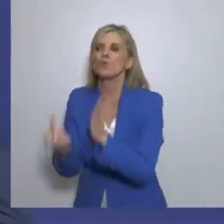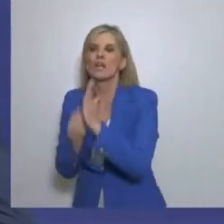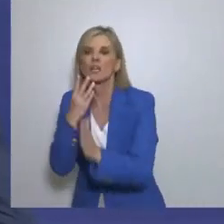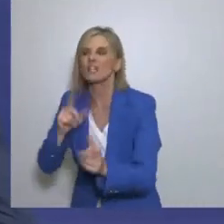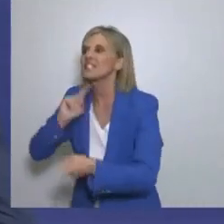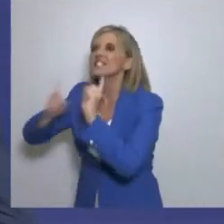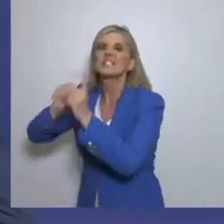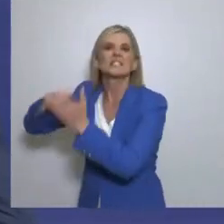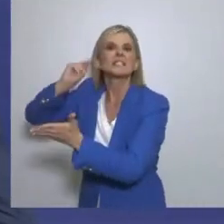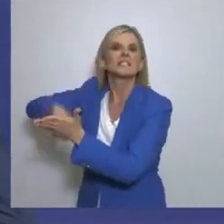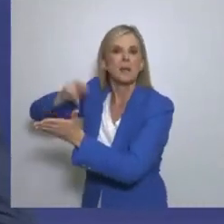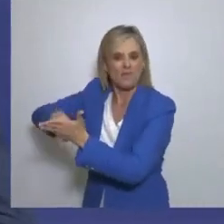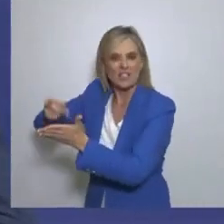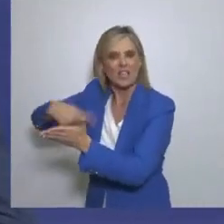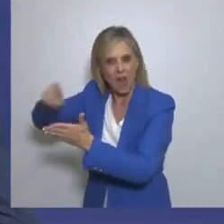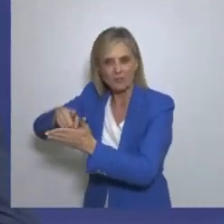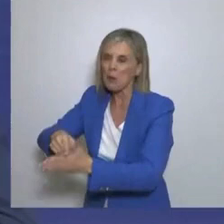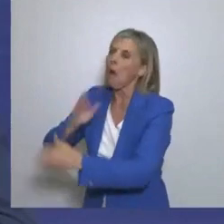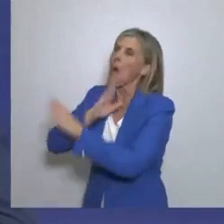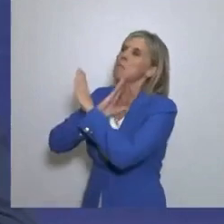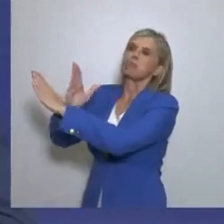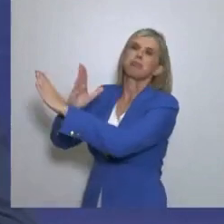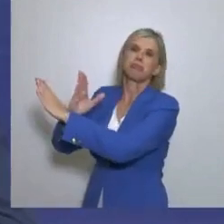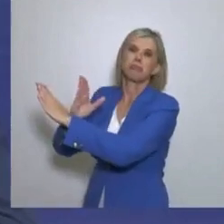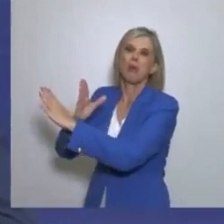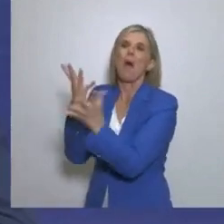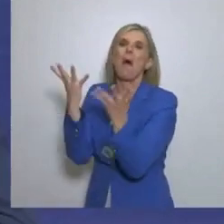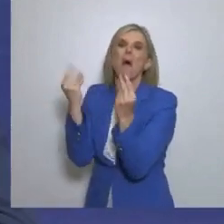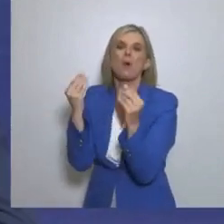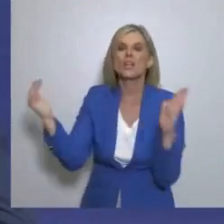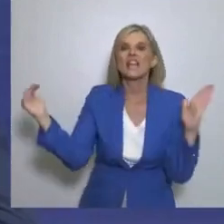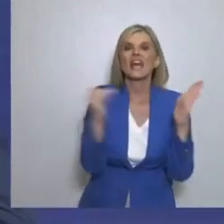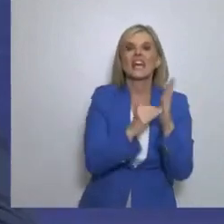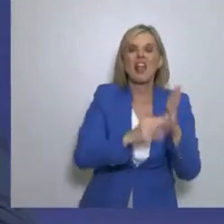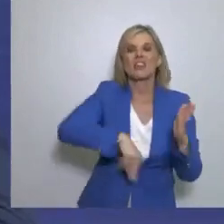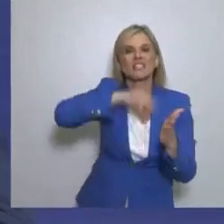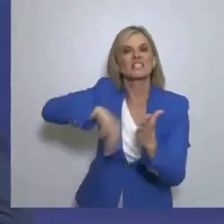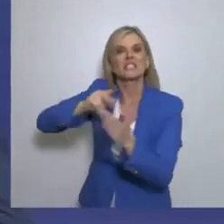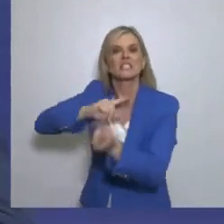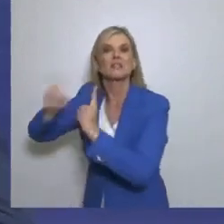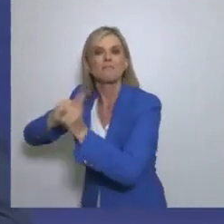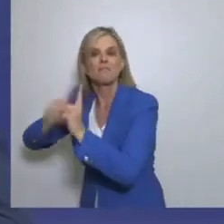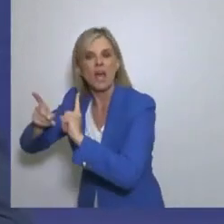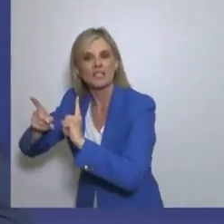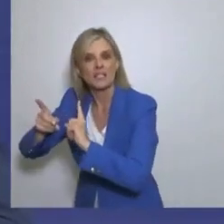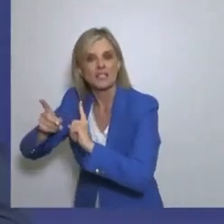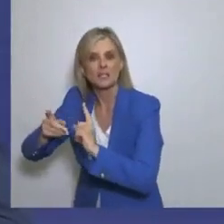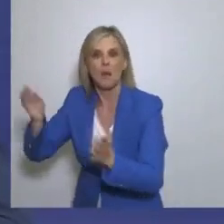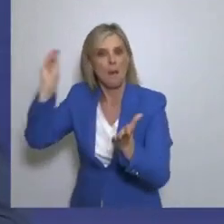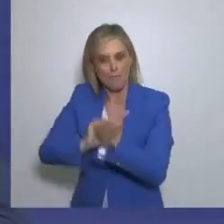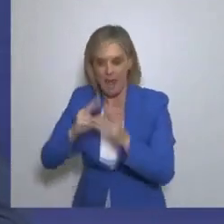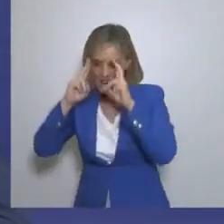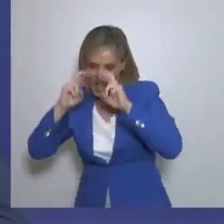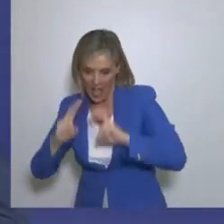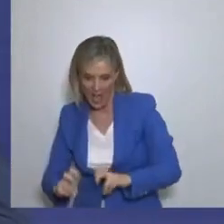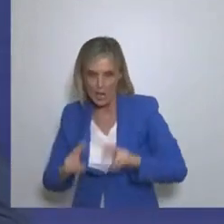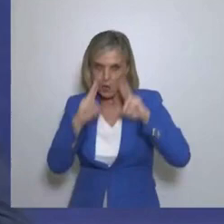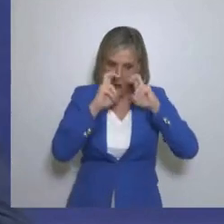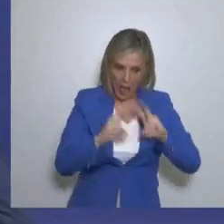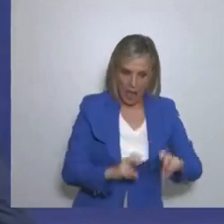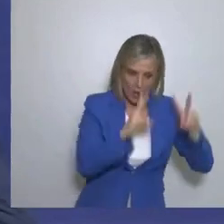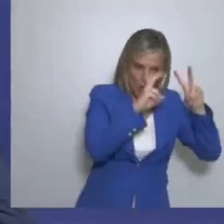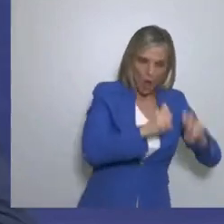σύμβαση έχει γίνει Εκείνοι τεροβαροί στη χώρα μας Υπάρχουν χιλιάδες συμβάσεις τεροβαροί στη χώρα μας Τις οποίες τις επανεξετάζουμε Και τις